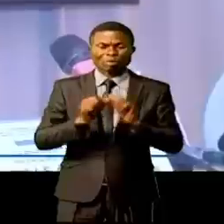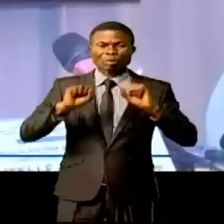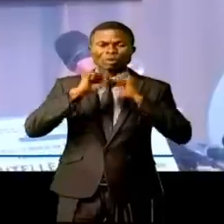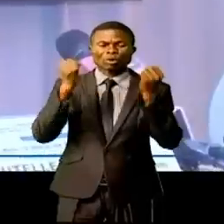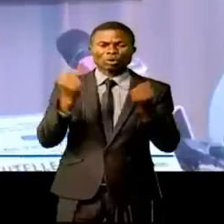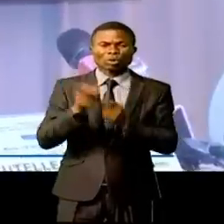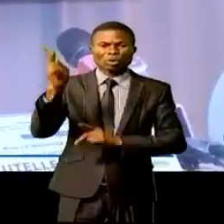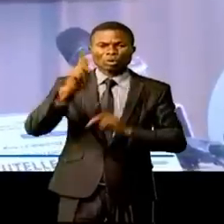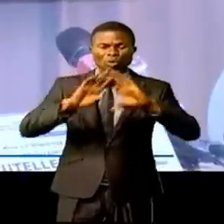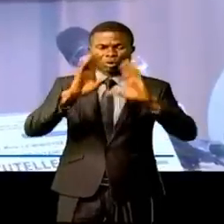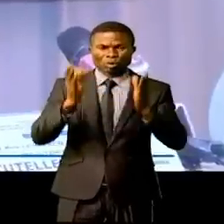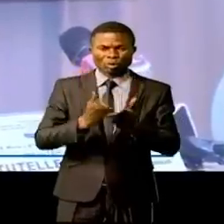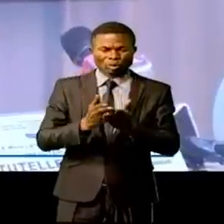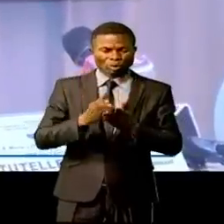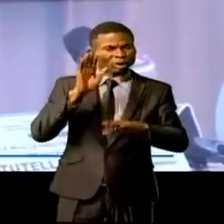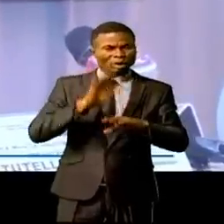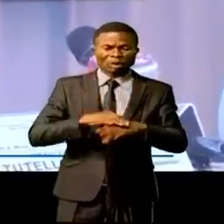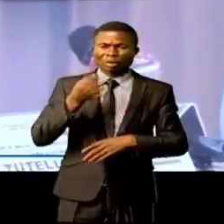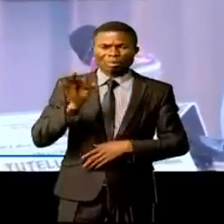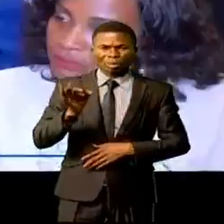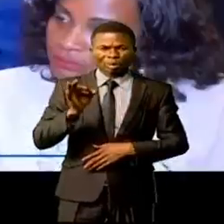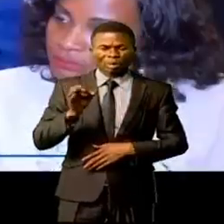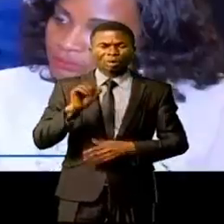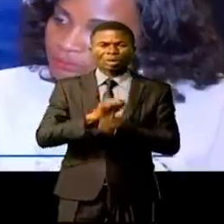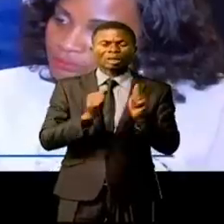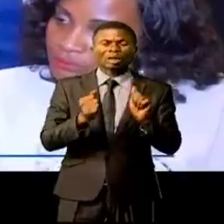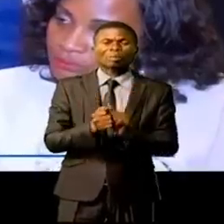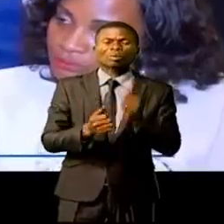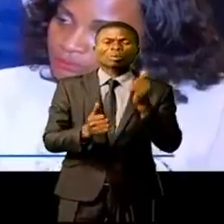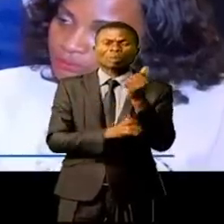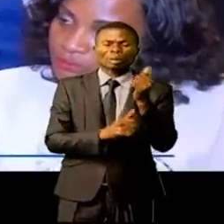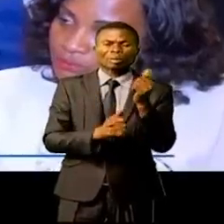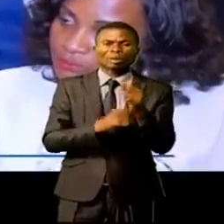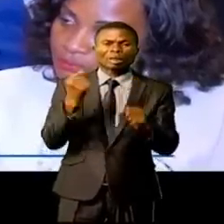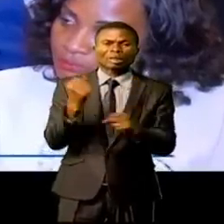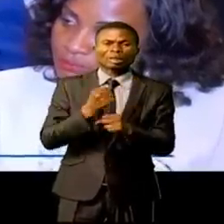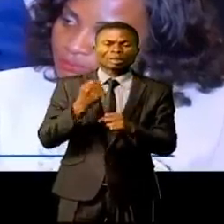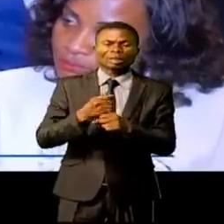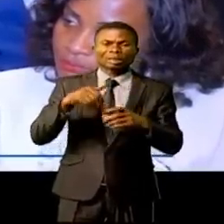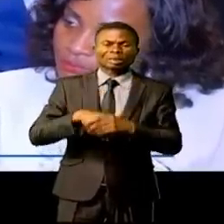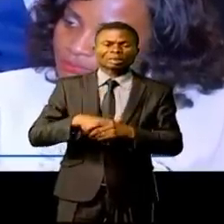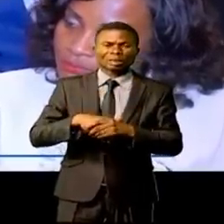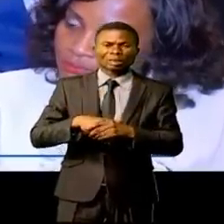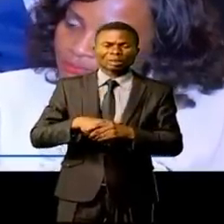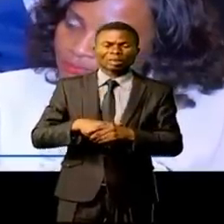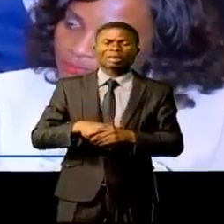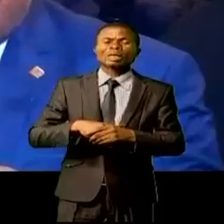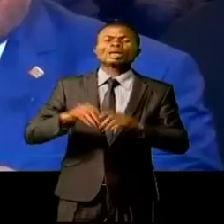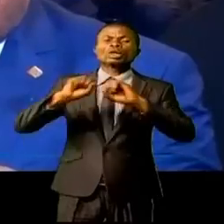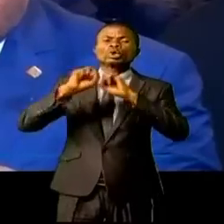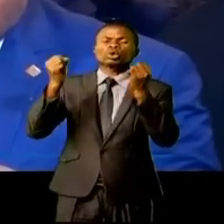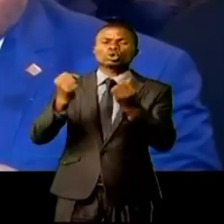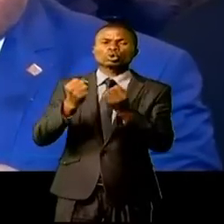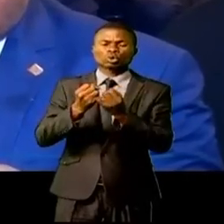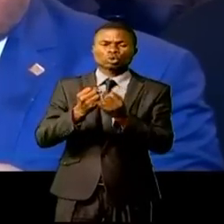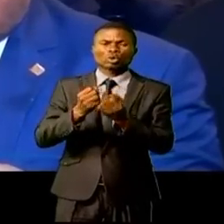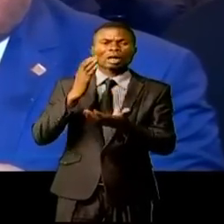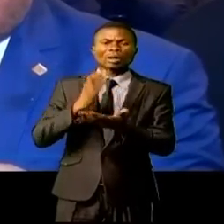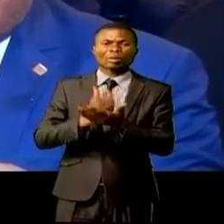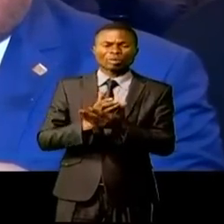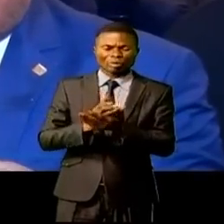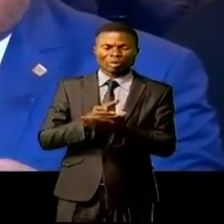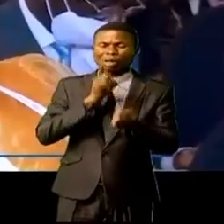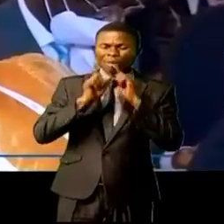populations non encore couvertes, les cas de personnes qui évoluent dans les secteurs informels, étaient au centre des